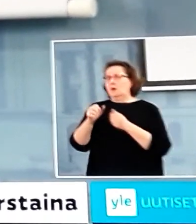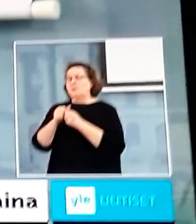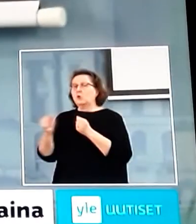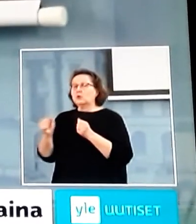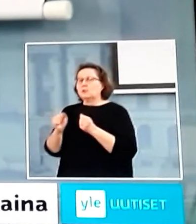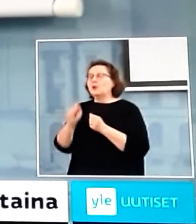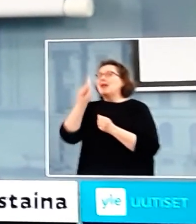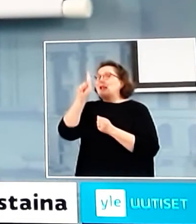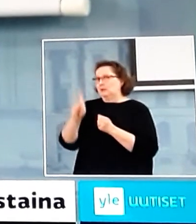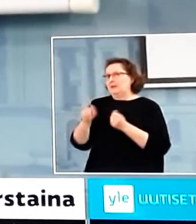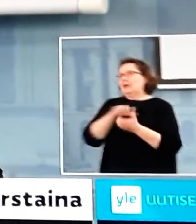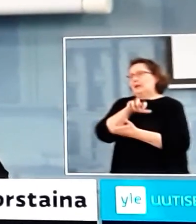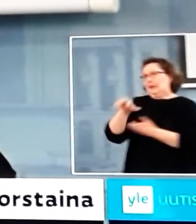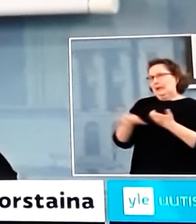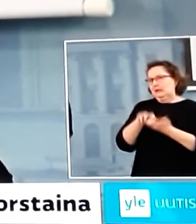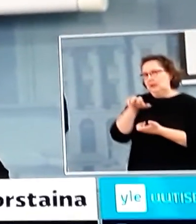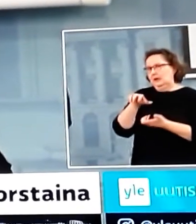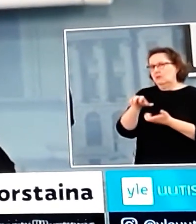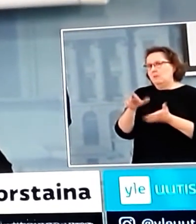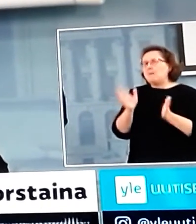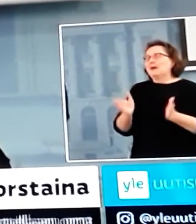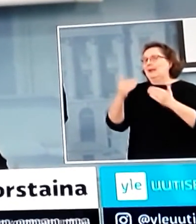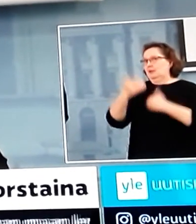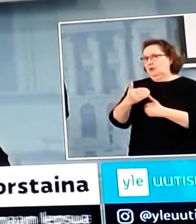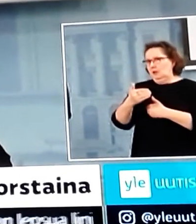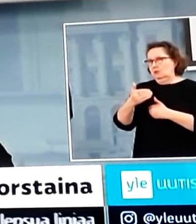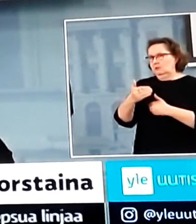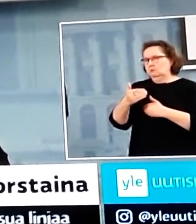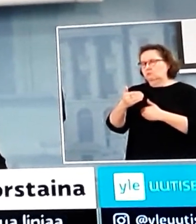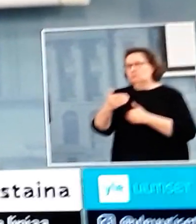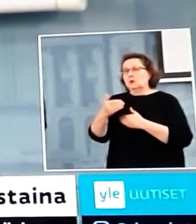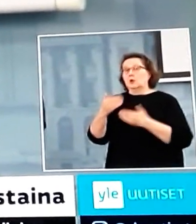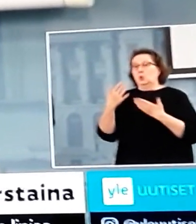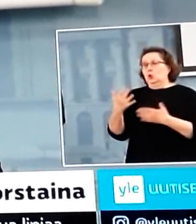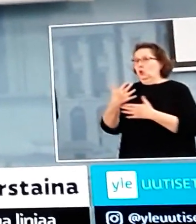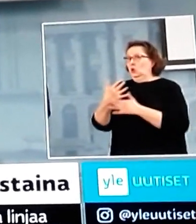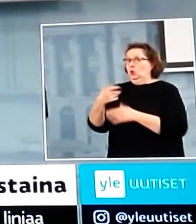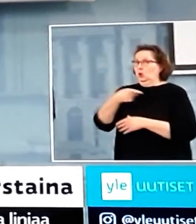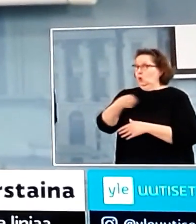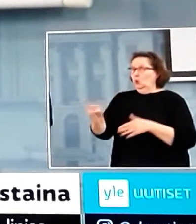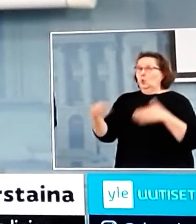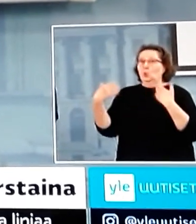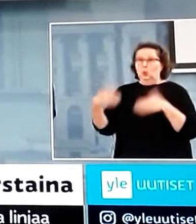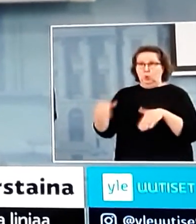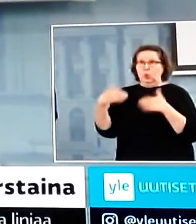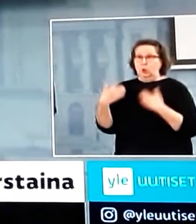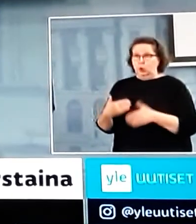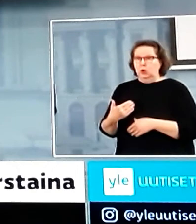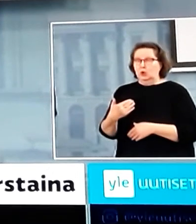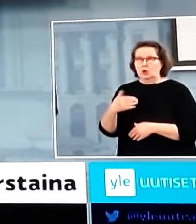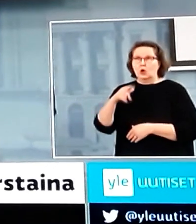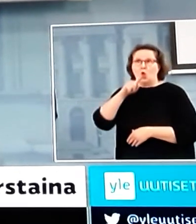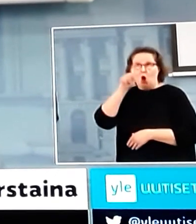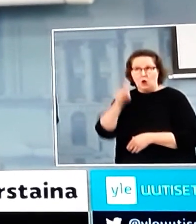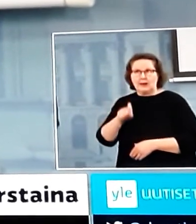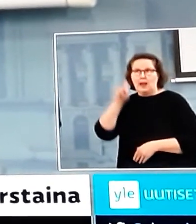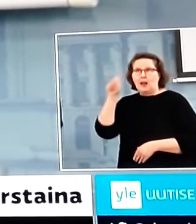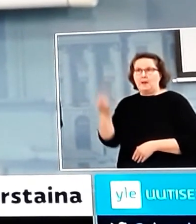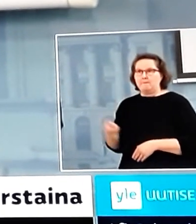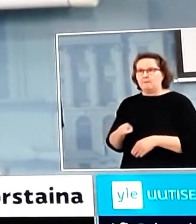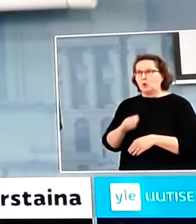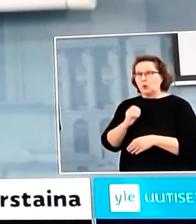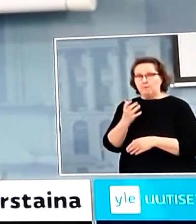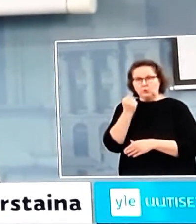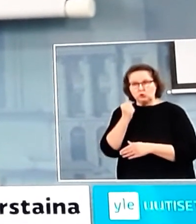kriisipaketti. Meidän yrityksemme ovat ajautumassa erittäin isoihin ongelmiin niin maksuvalmiuden